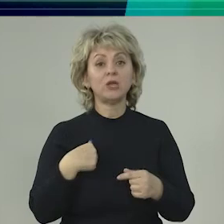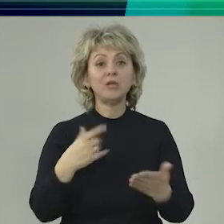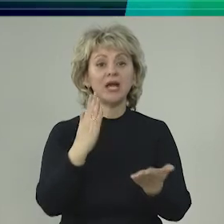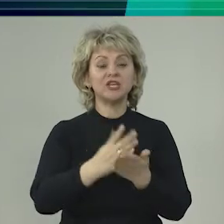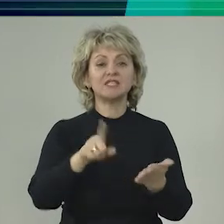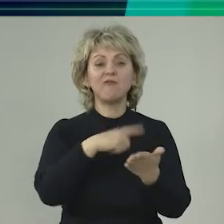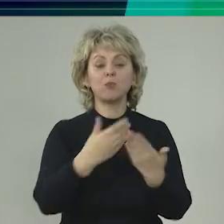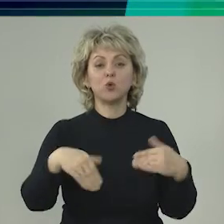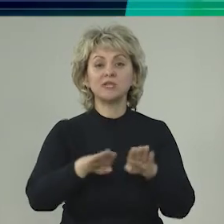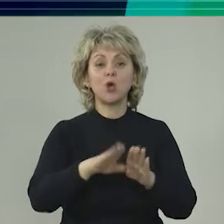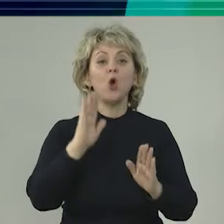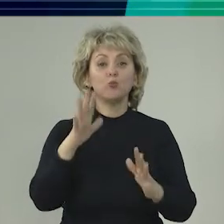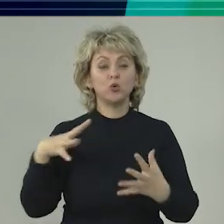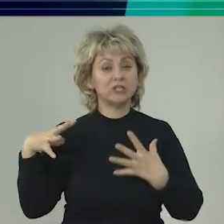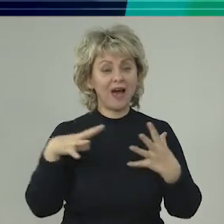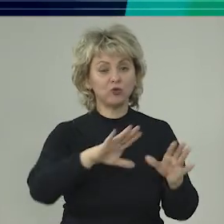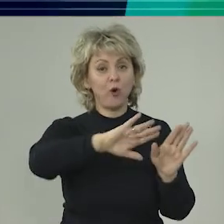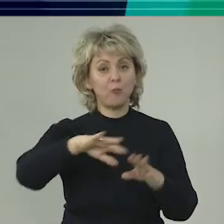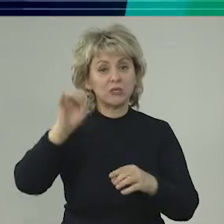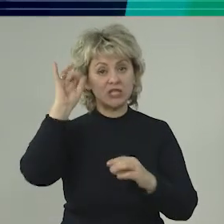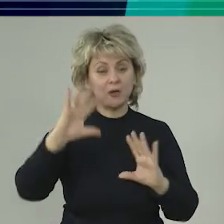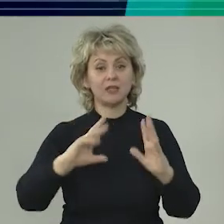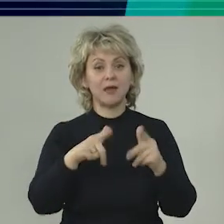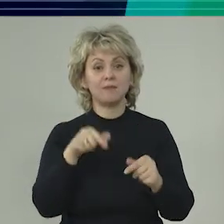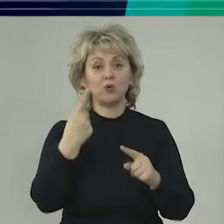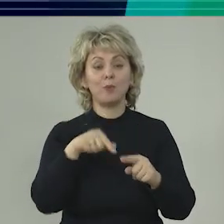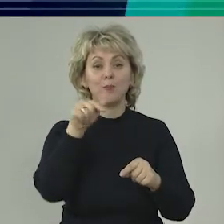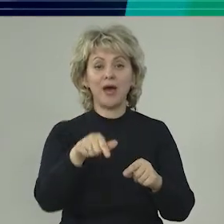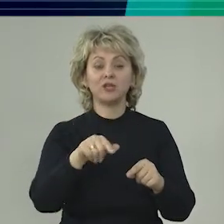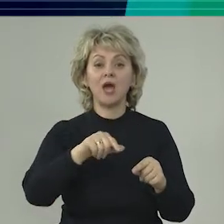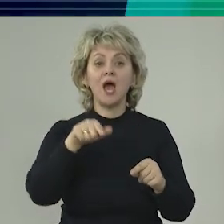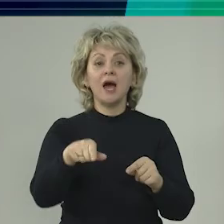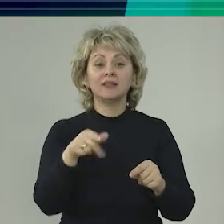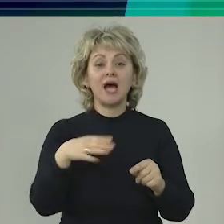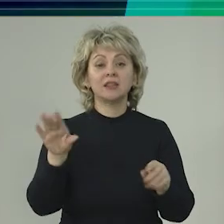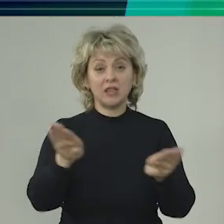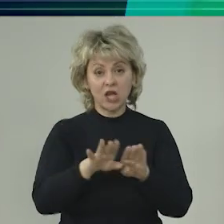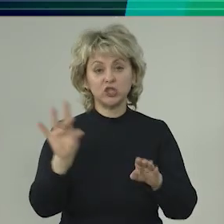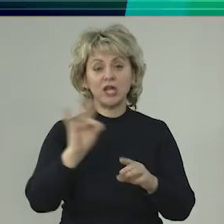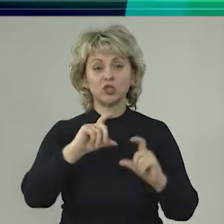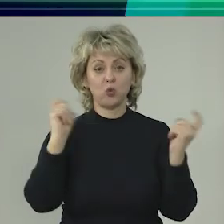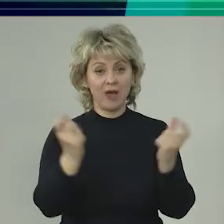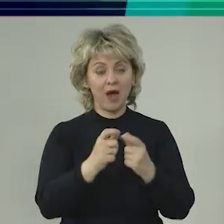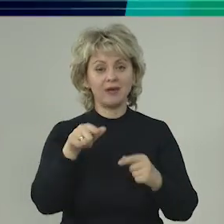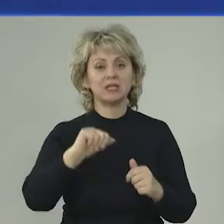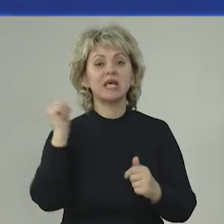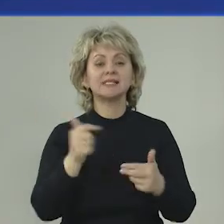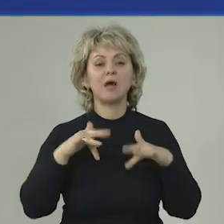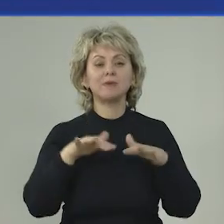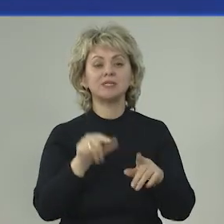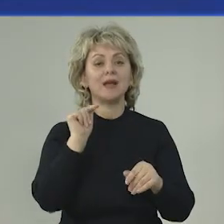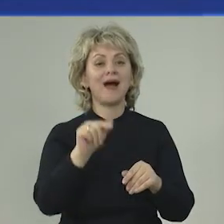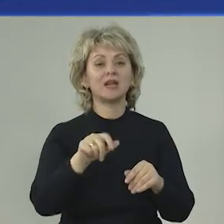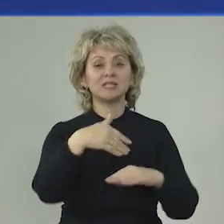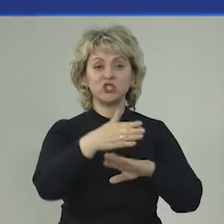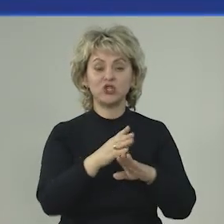У меня есть вопрос такой, будут ли ходить шаттлы после чемпионата мира, после завершения чемпионата мира, а также на ростовскую арену. На самом деле,